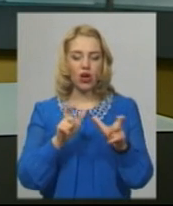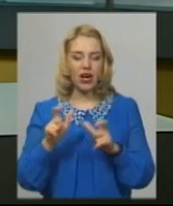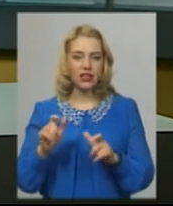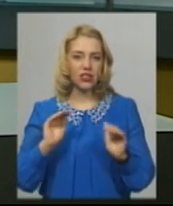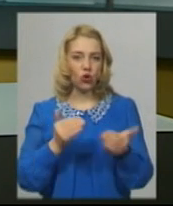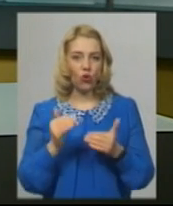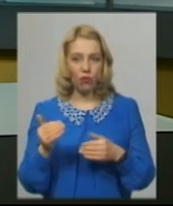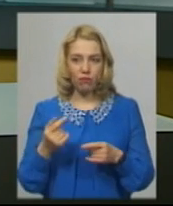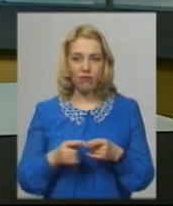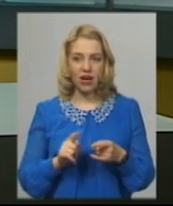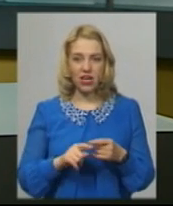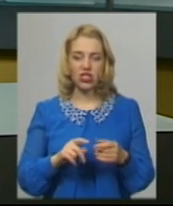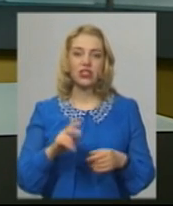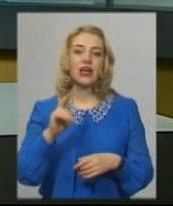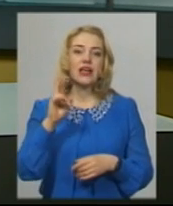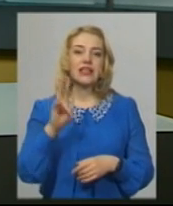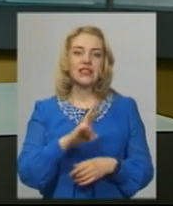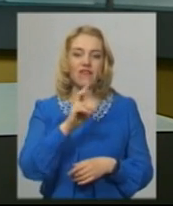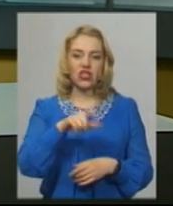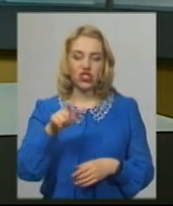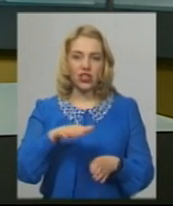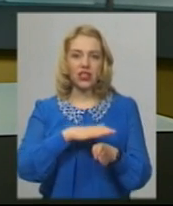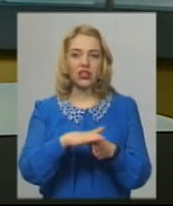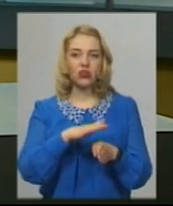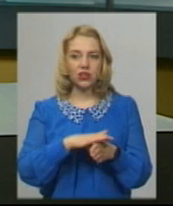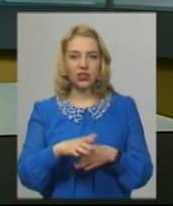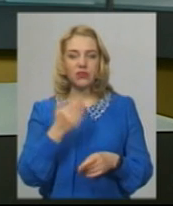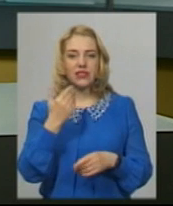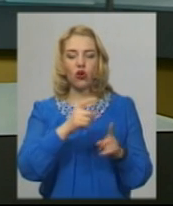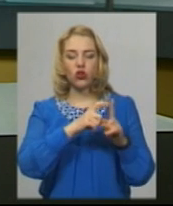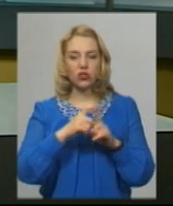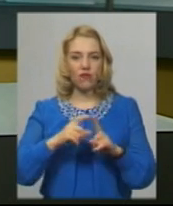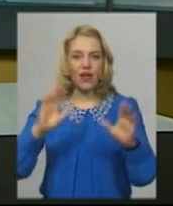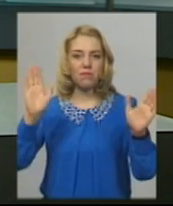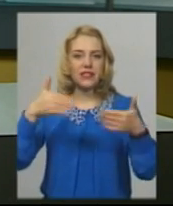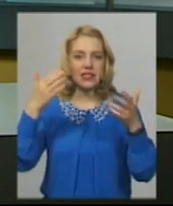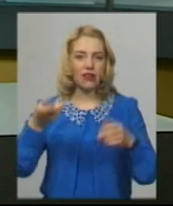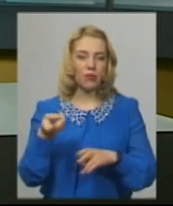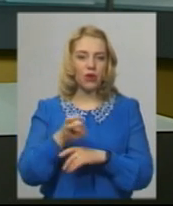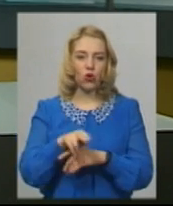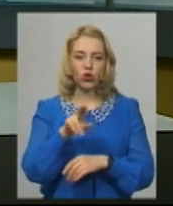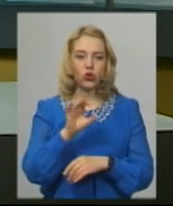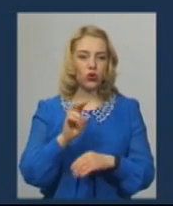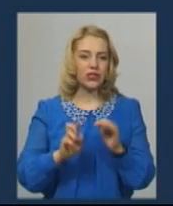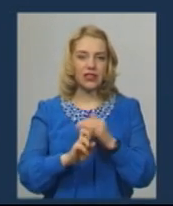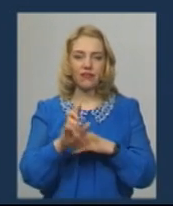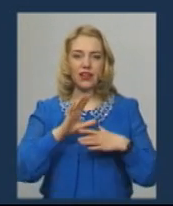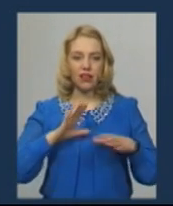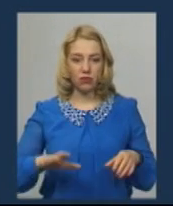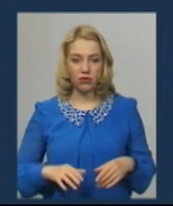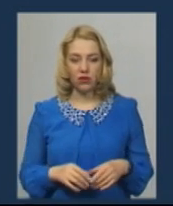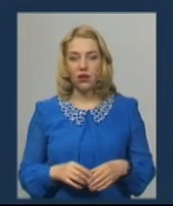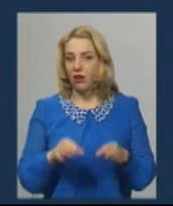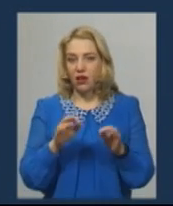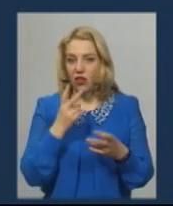священики храму і прихожани дотримувалися. За його словами, закликів приходити до церкви не було. Я, звісно,